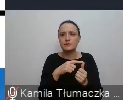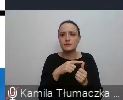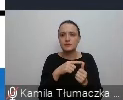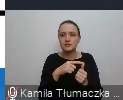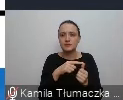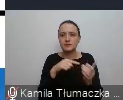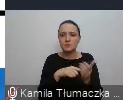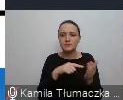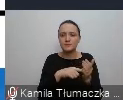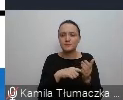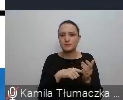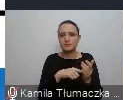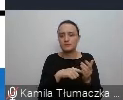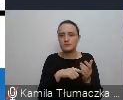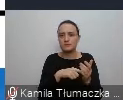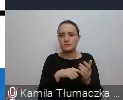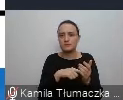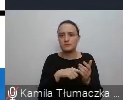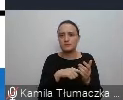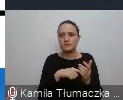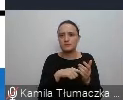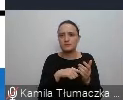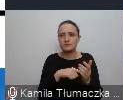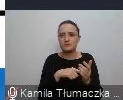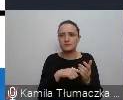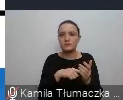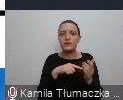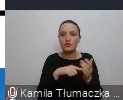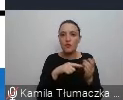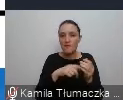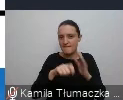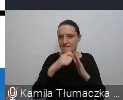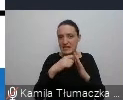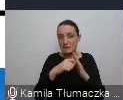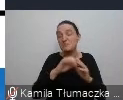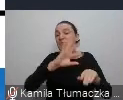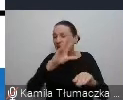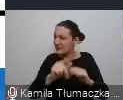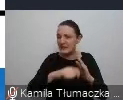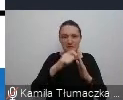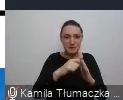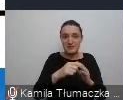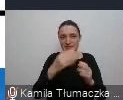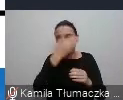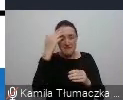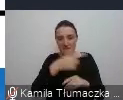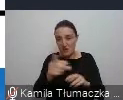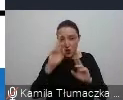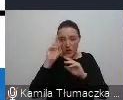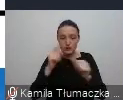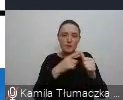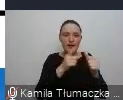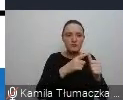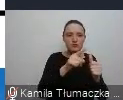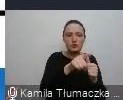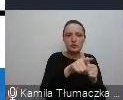uformowanie się w naszych głowach miały filmy bardzo piękne. Nie wiem, czy Państwo je kojarzycie. Pierwszy to jest